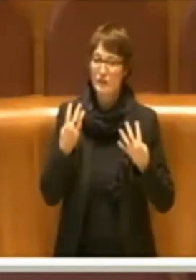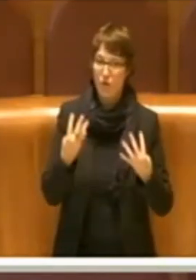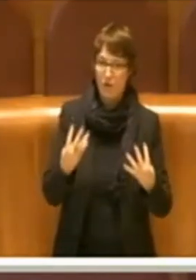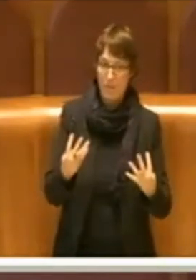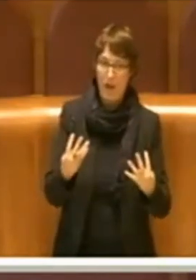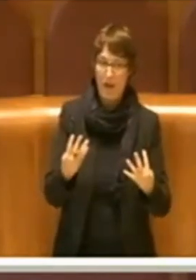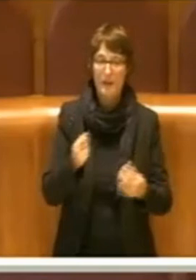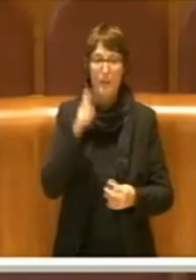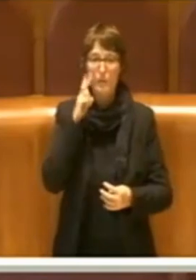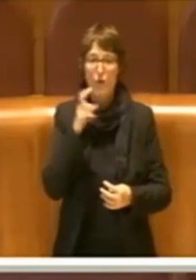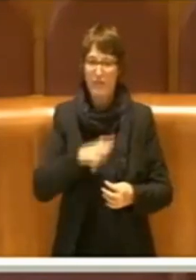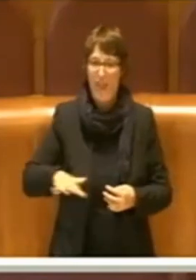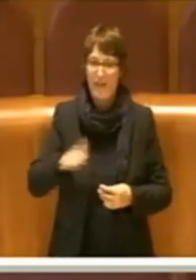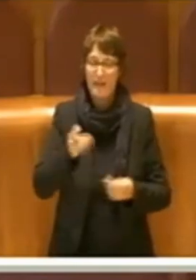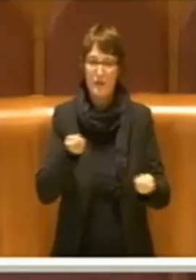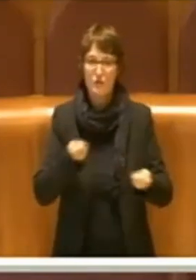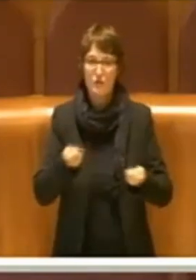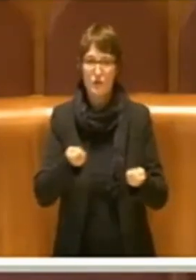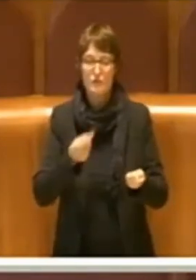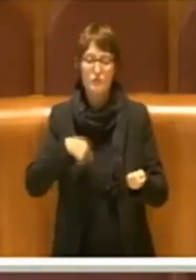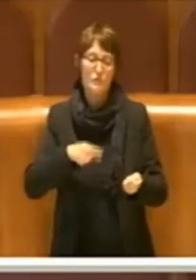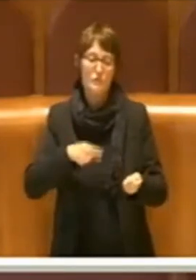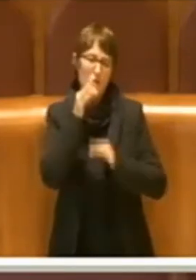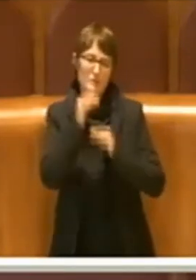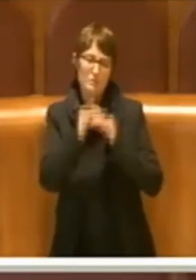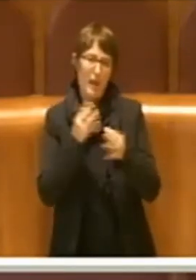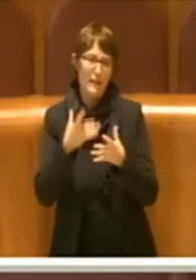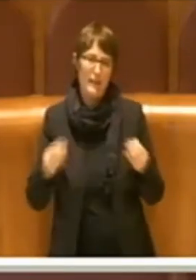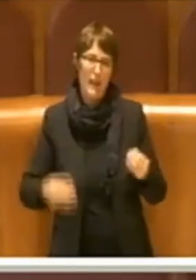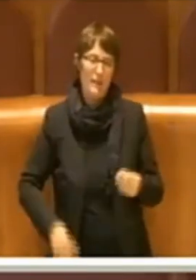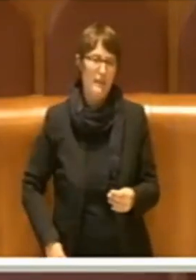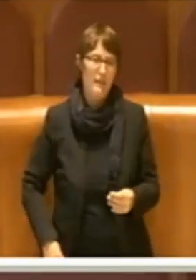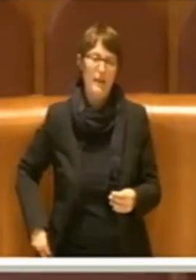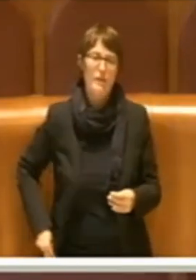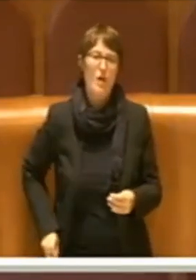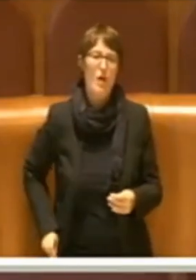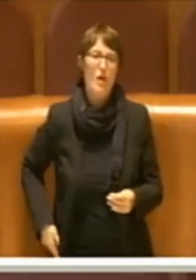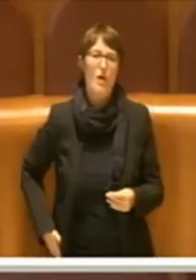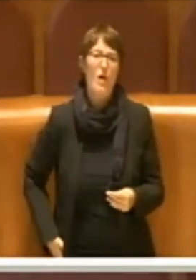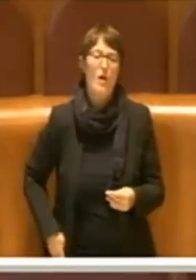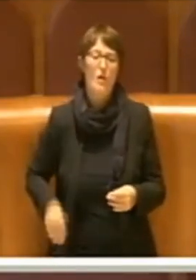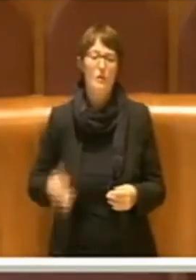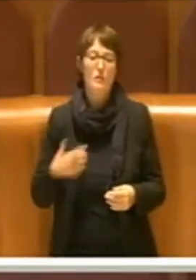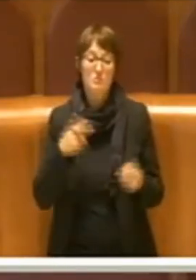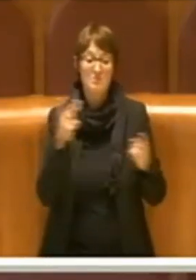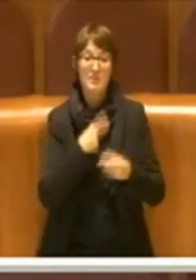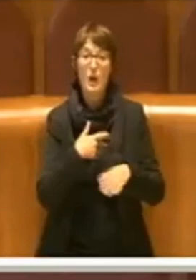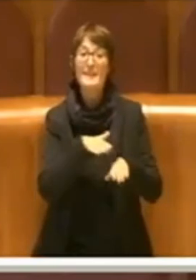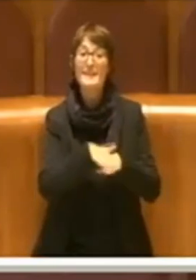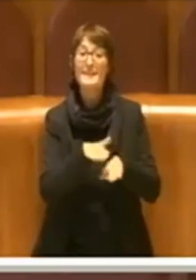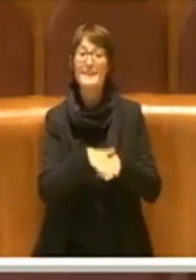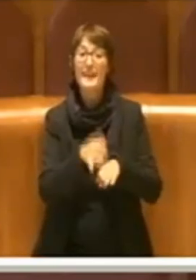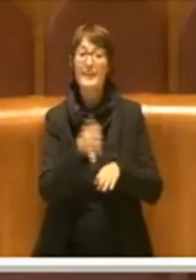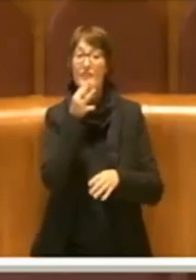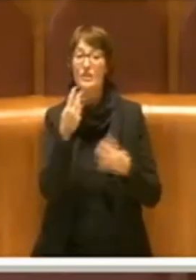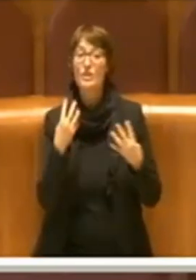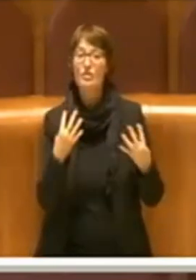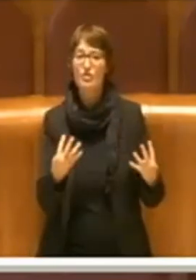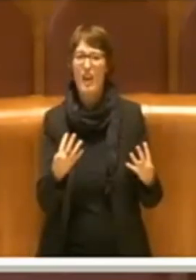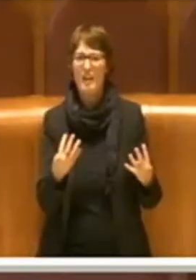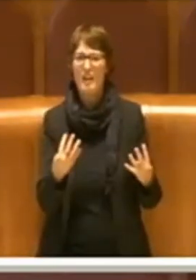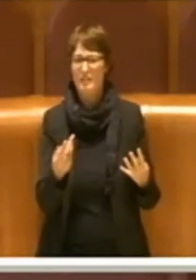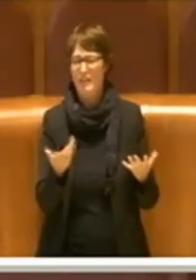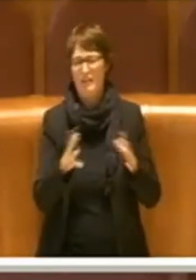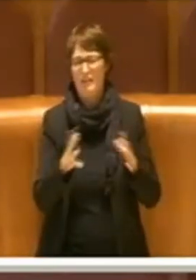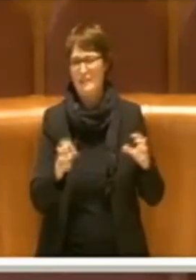verde, noi le abbiamo spiegate tante volte, abbiamo trovato veramente un servizio giardini disastrato sotto tutti i punti di vista,